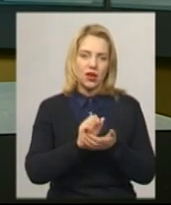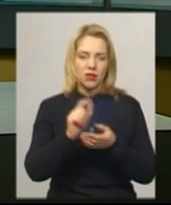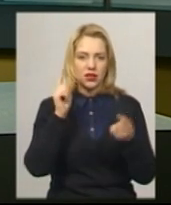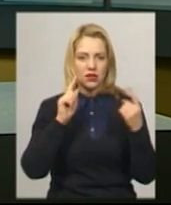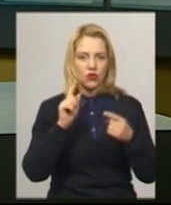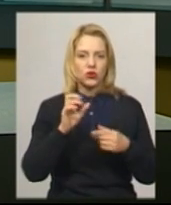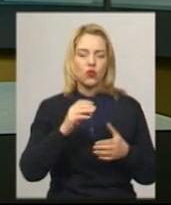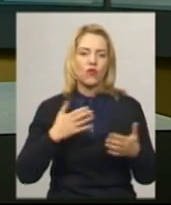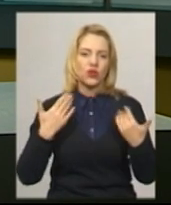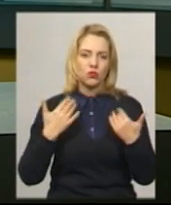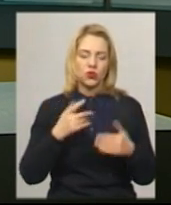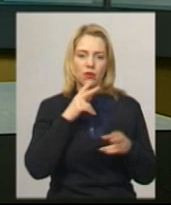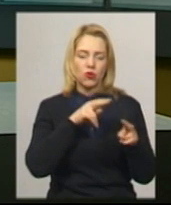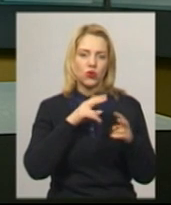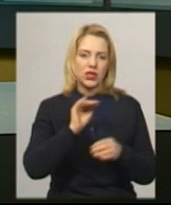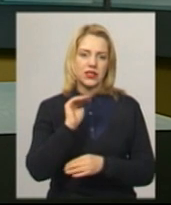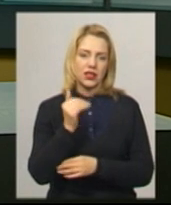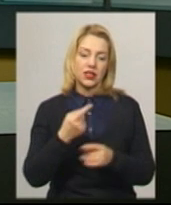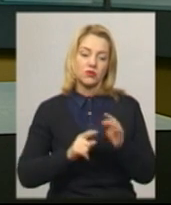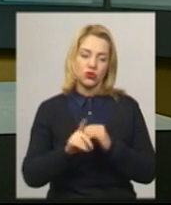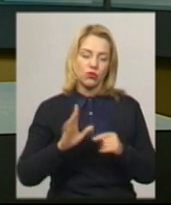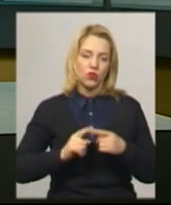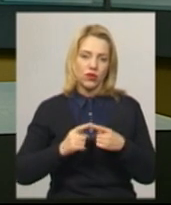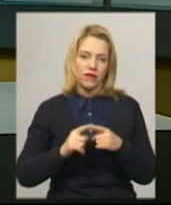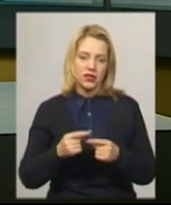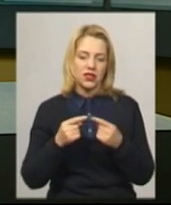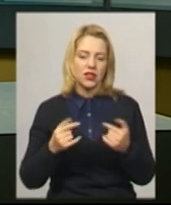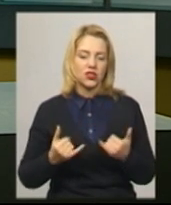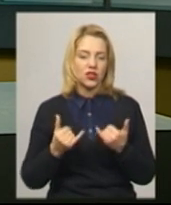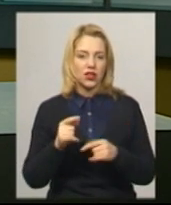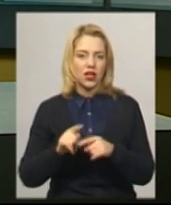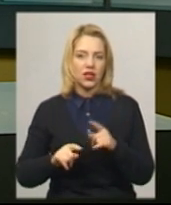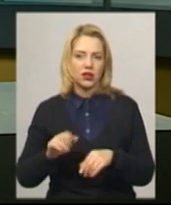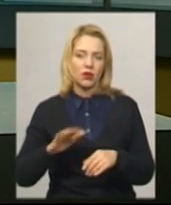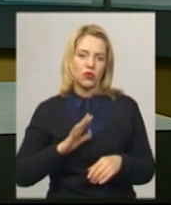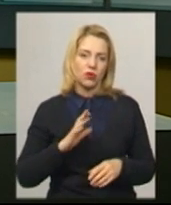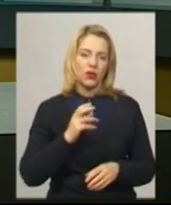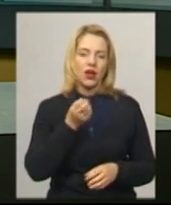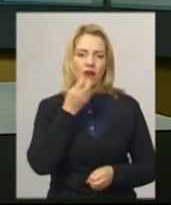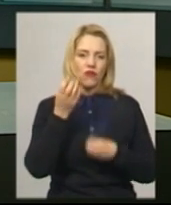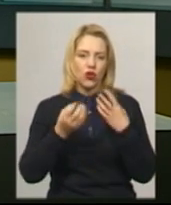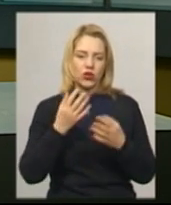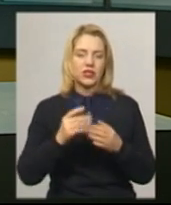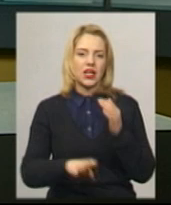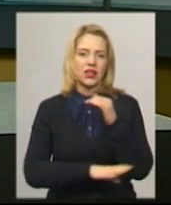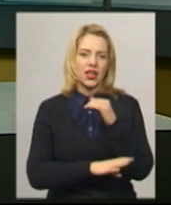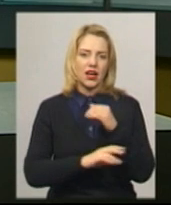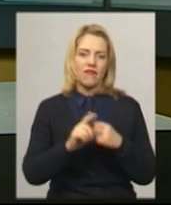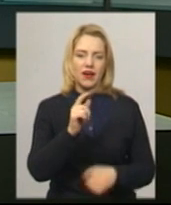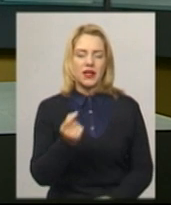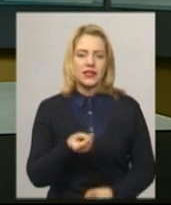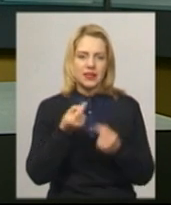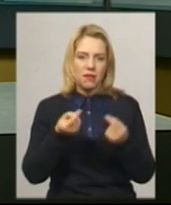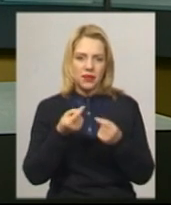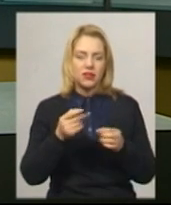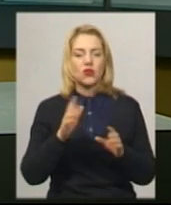догляду за дитиною. Спочатку то були в'язані речі для рідних, потім бісерна флористика, квіти та дерева з бісеру. Згодом – ляльки.